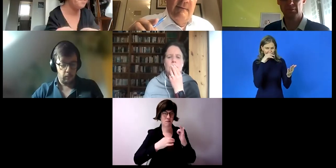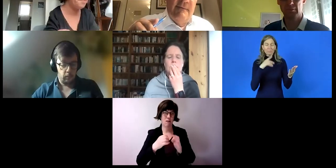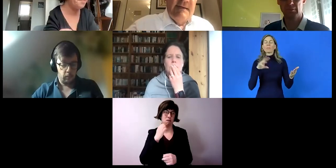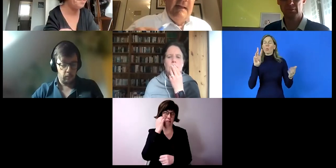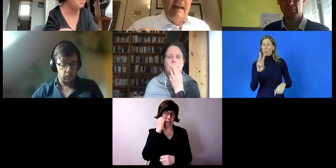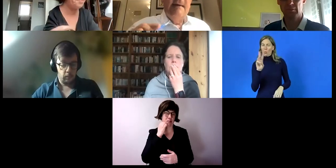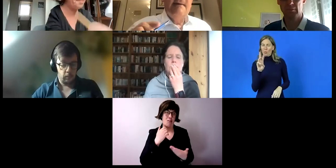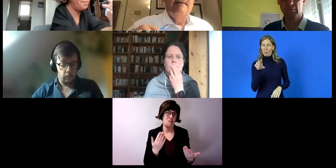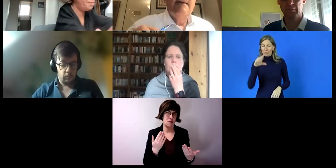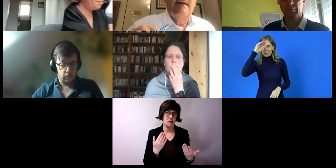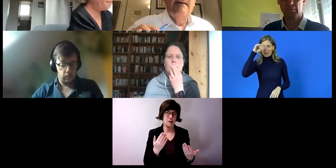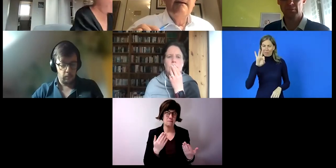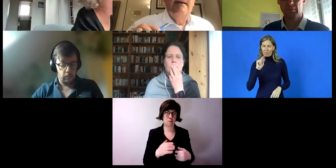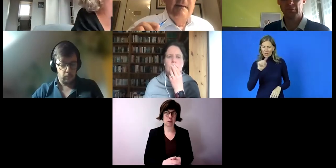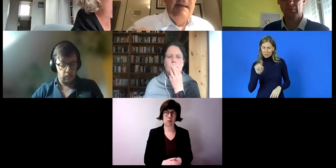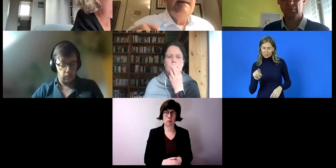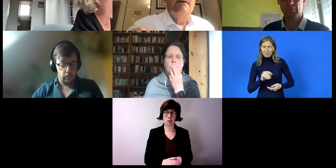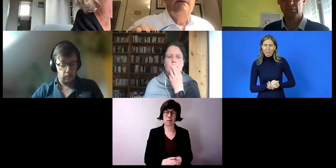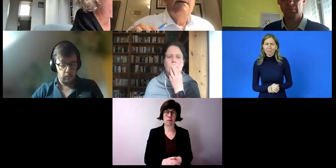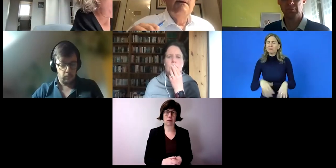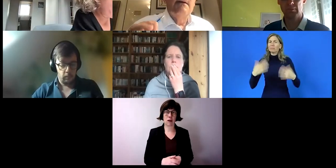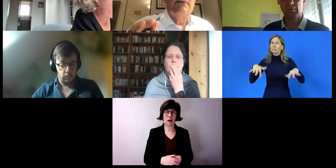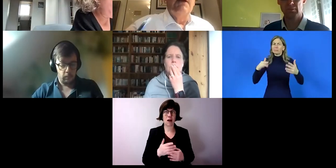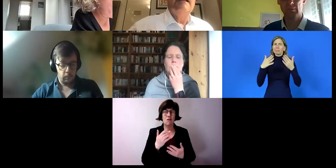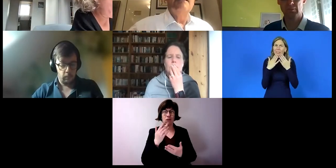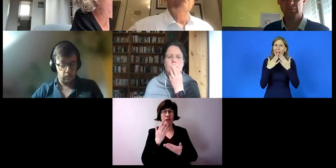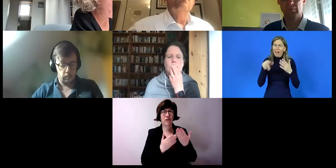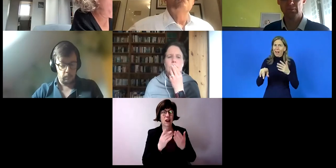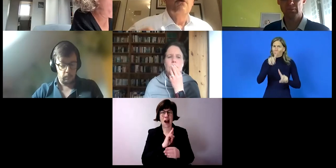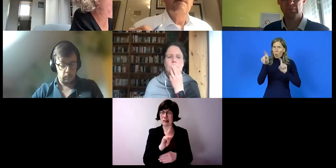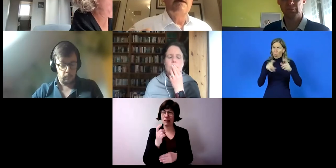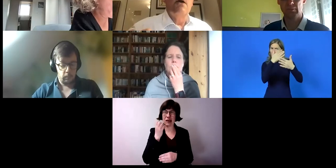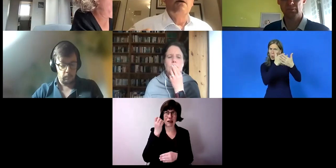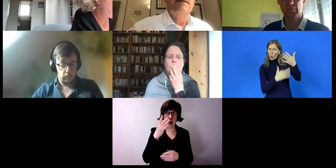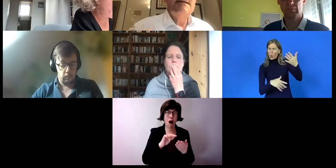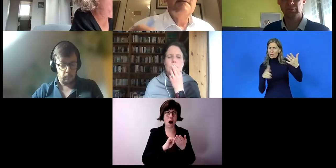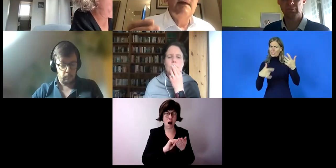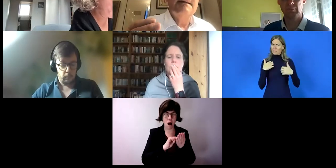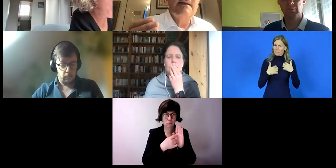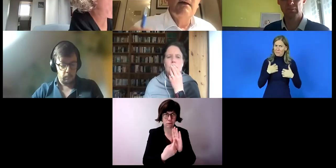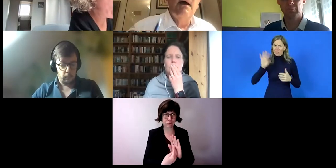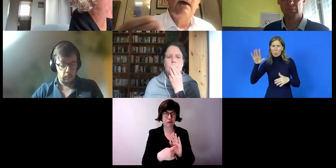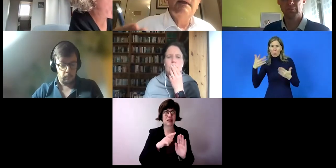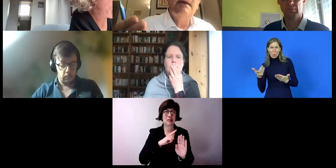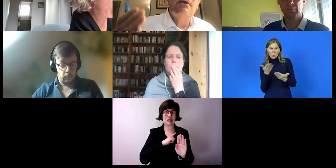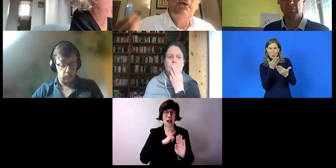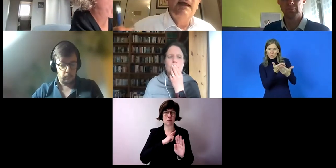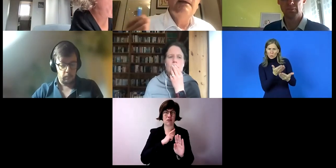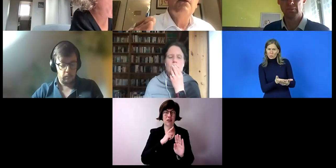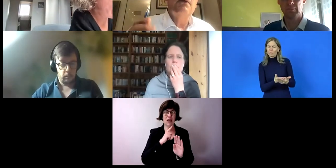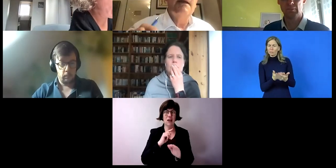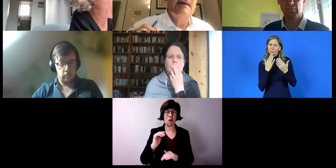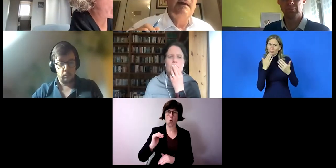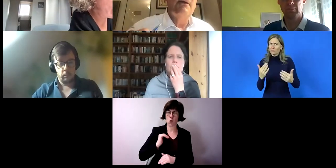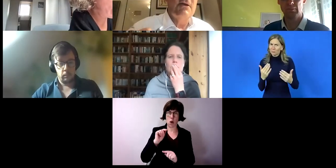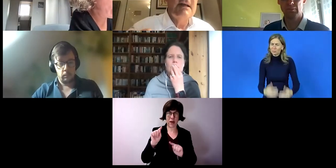Was vielleicht nicht deutlich genug rübergekommen ist, jetzt an die Kolleginnen